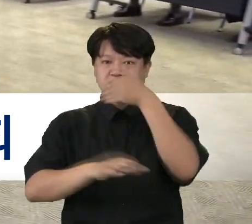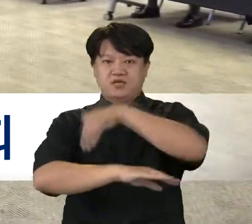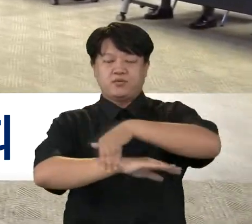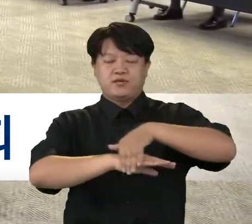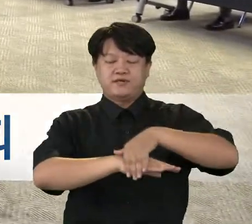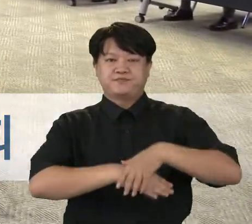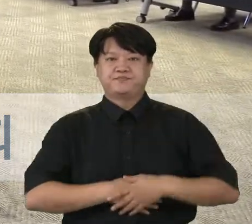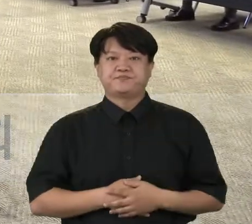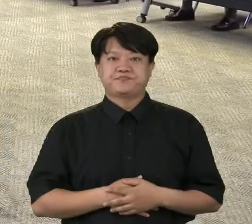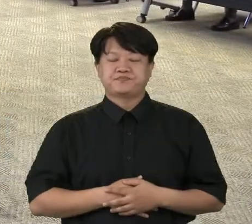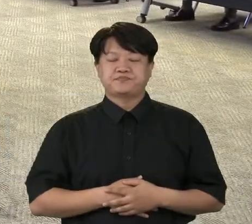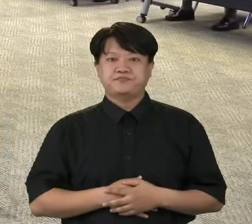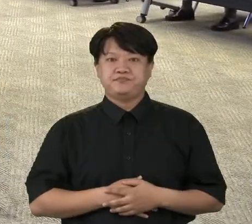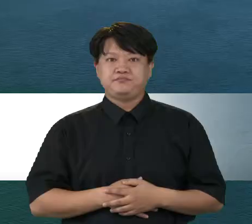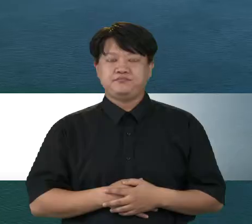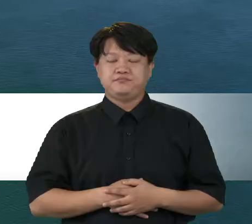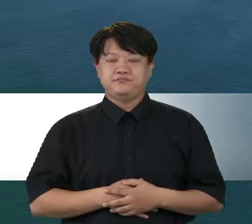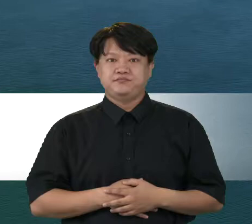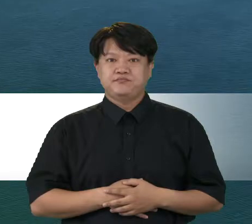수렴할 예정입니다.